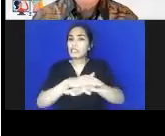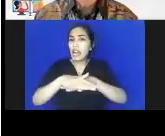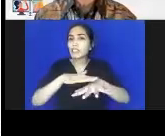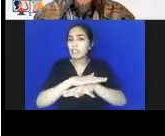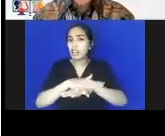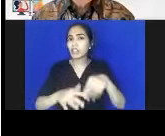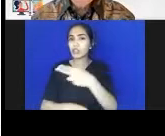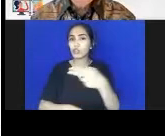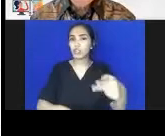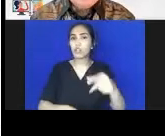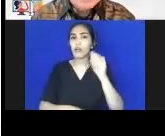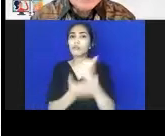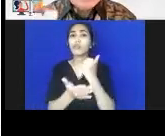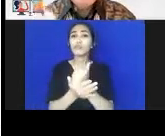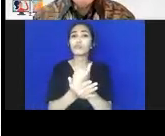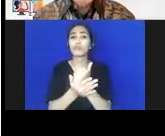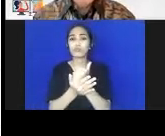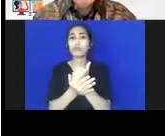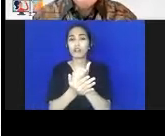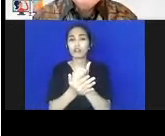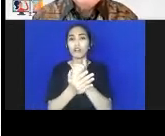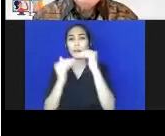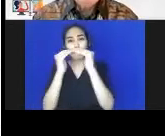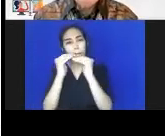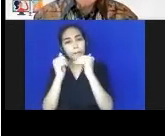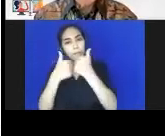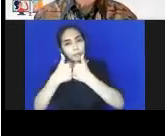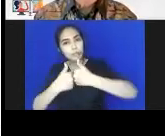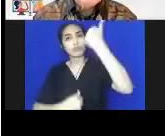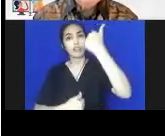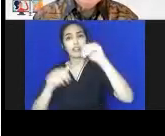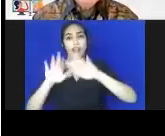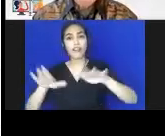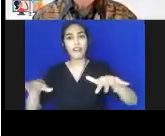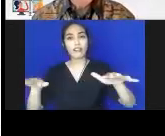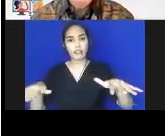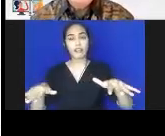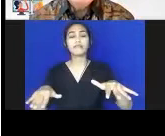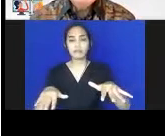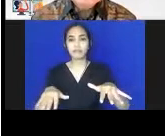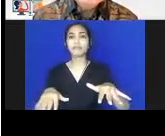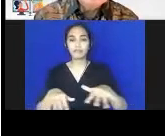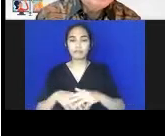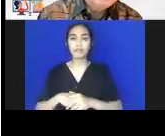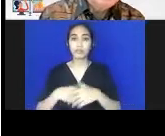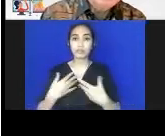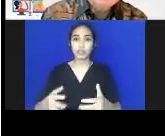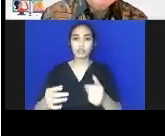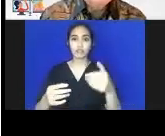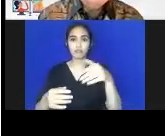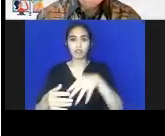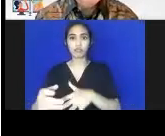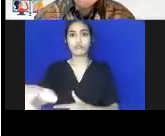sungguh-sungguh mementingkan dan melindungi hak anak, dan berupaya untuk memenuhinya. Dan kemudian di salah satu